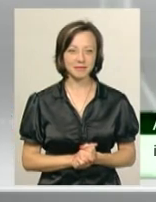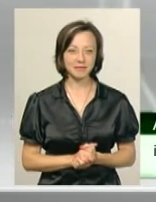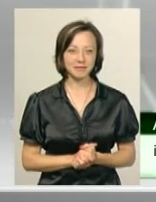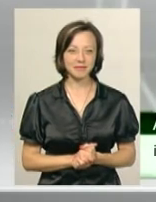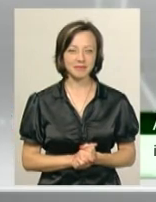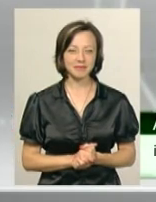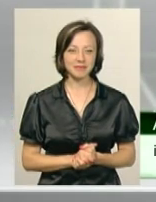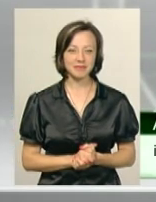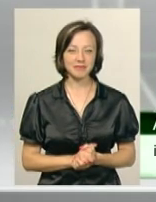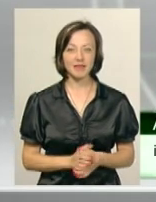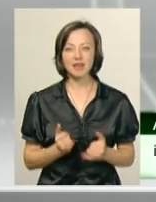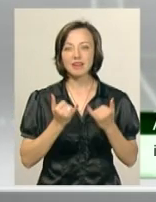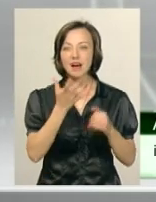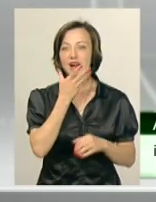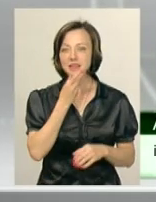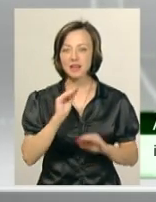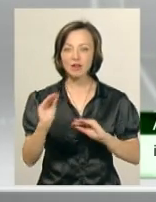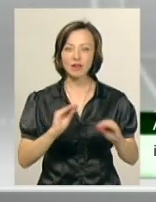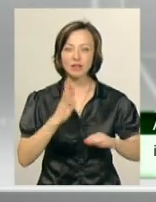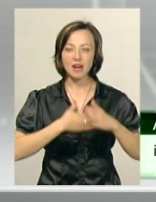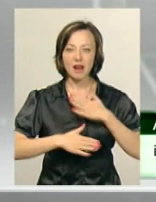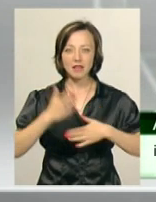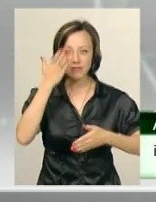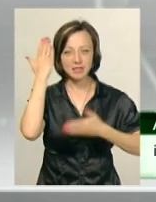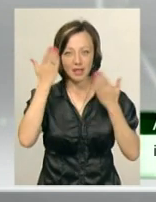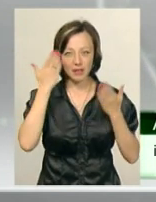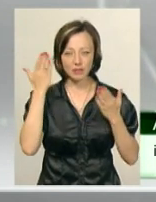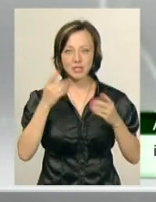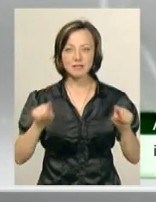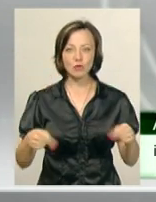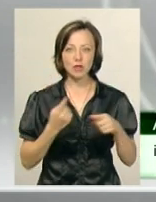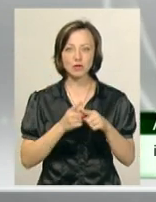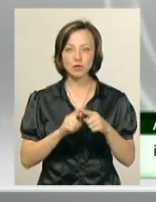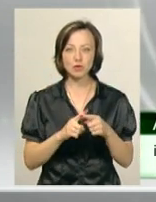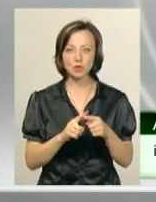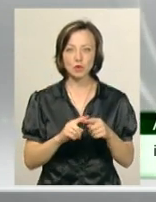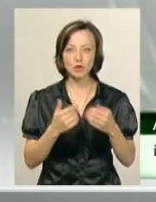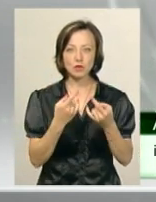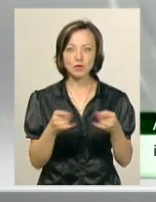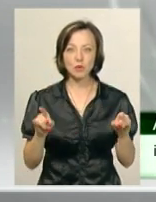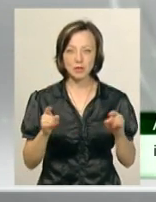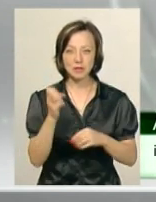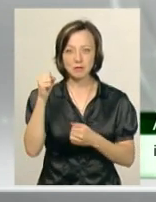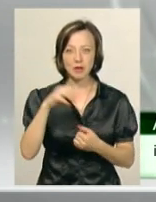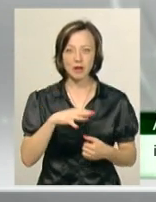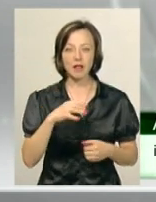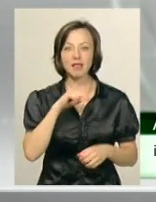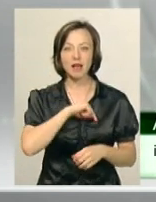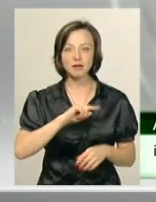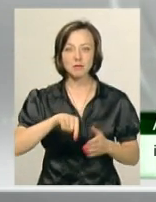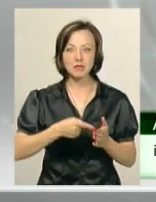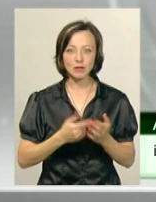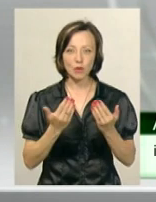Для краси, антуражу, радості, веселощі створили цю зону з парасольок. Для настрою місту та його